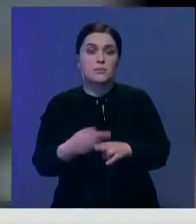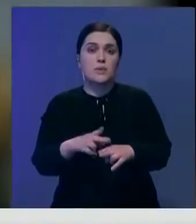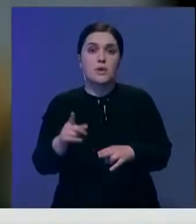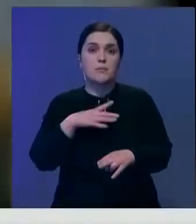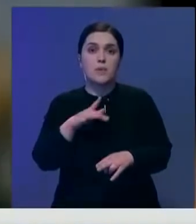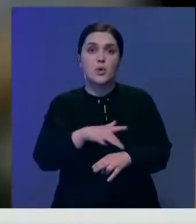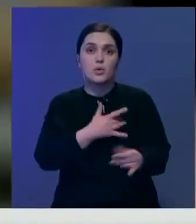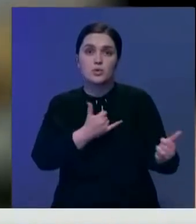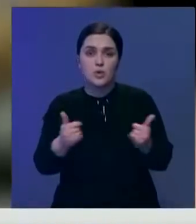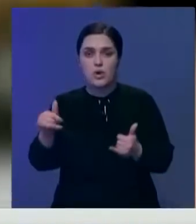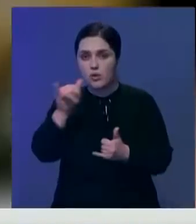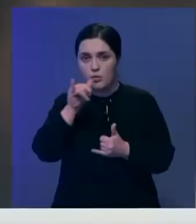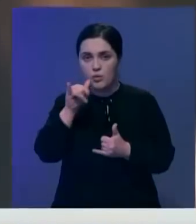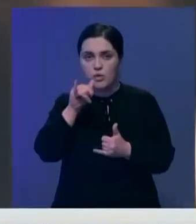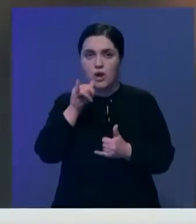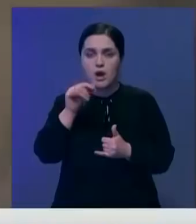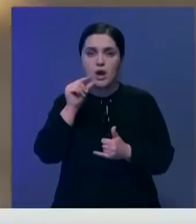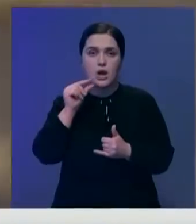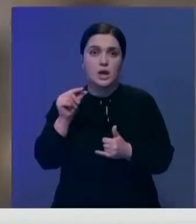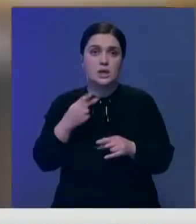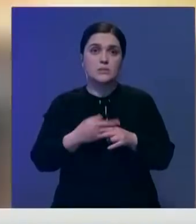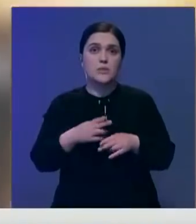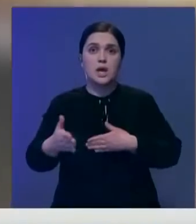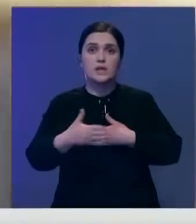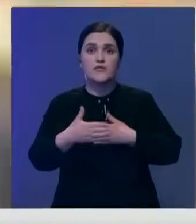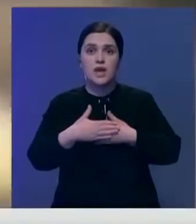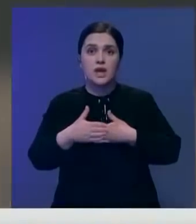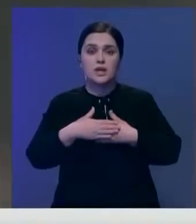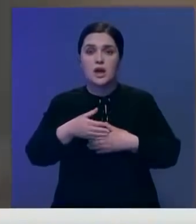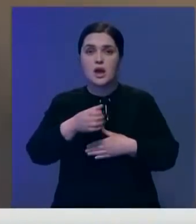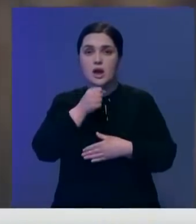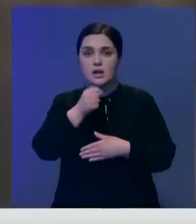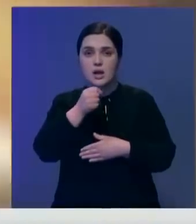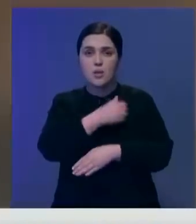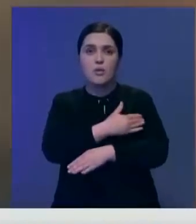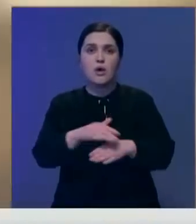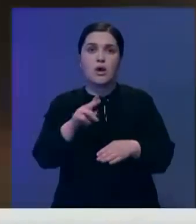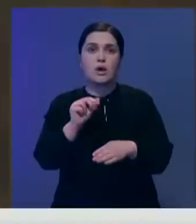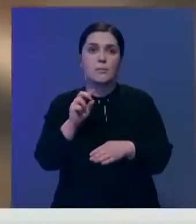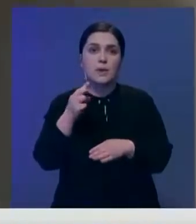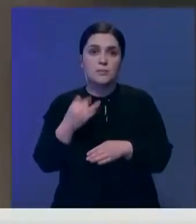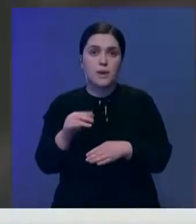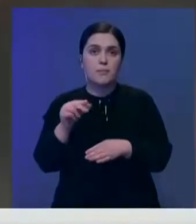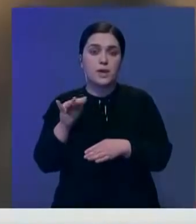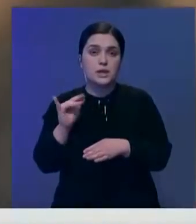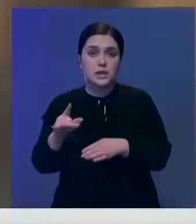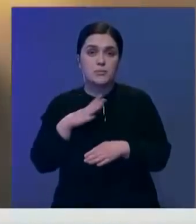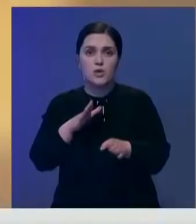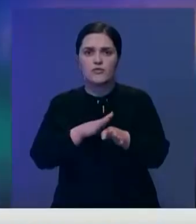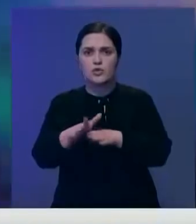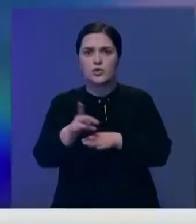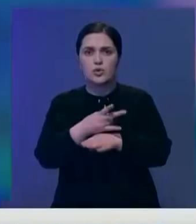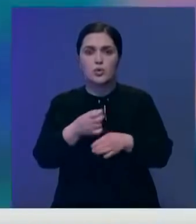заведении оказывали услуги кальяна. Двери караоки зала «Инкогнито» по проспекту Кабан-Байбатыра были открыты для клиентов всю ночь,